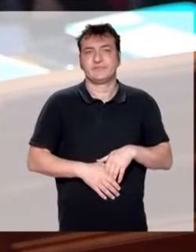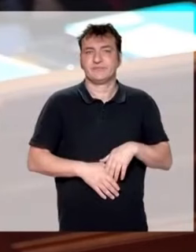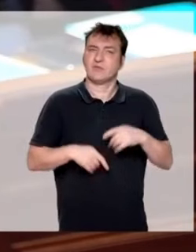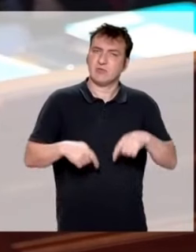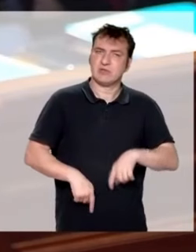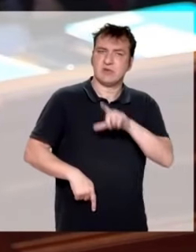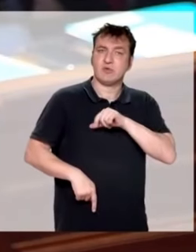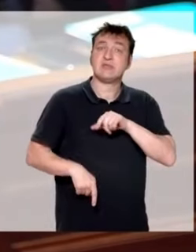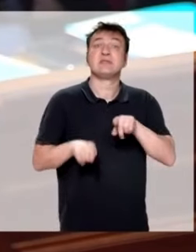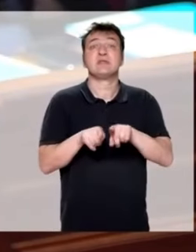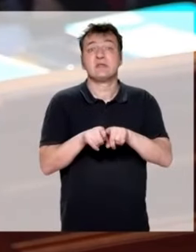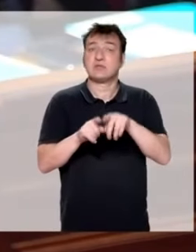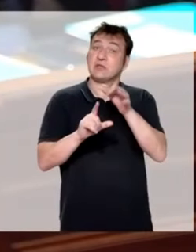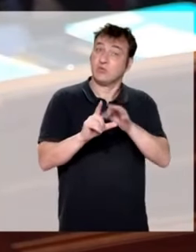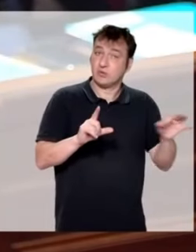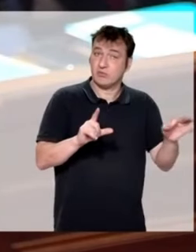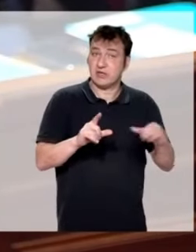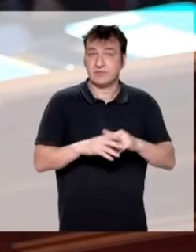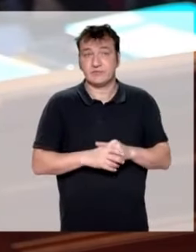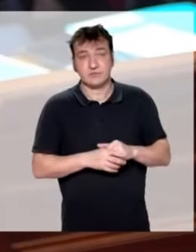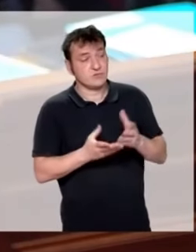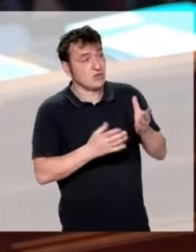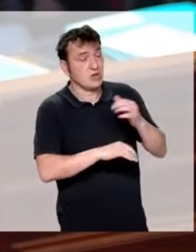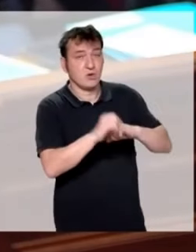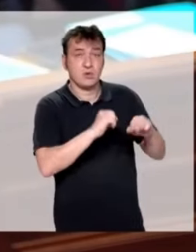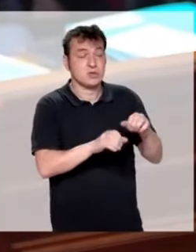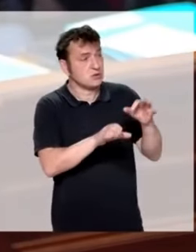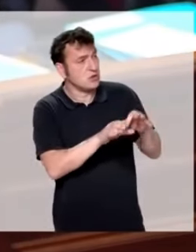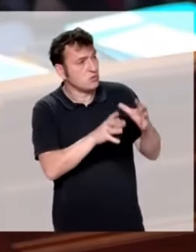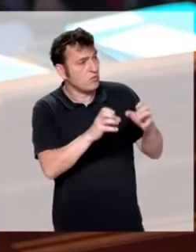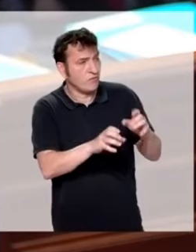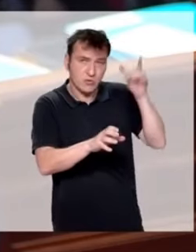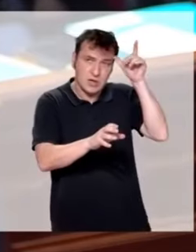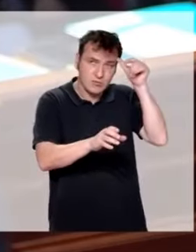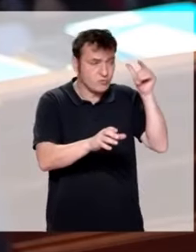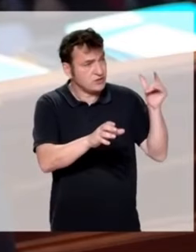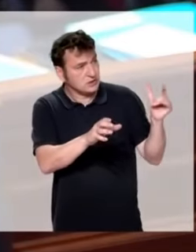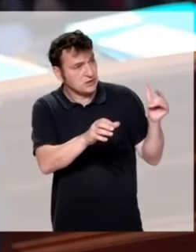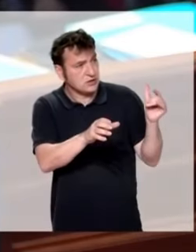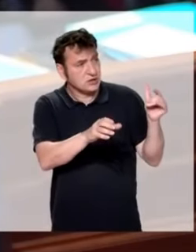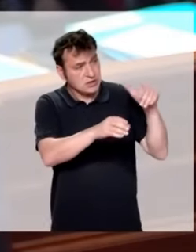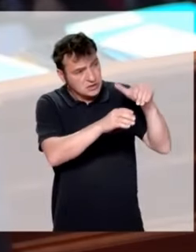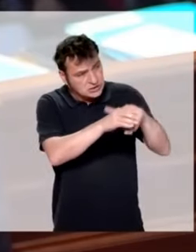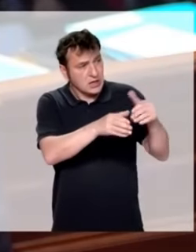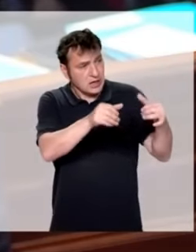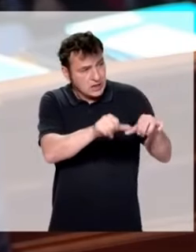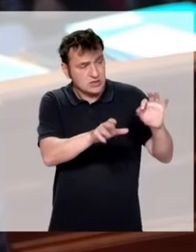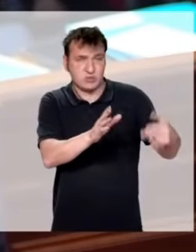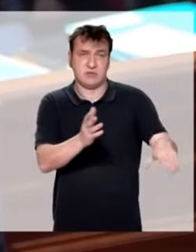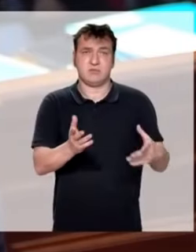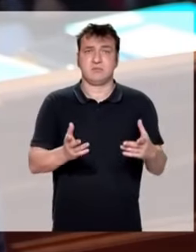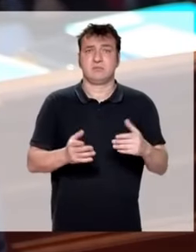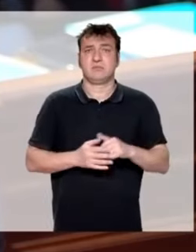ces référendums, à l'élaboration de ce texte qui a été adopté largement par le Sénat, adopté largement par l'Assemblée